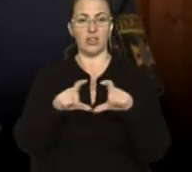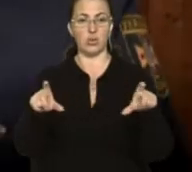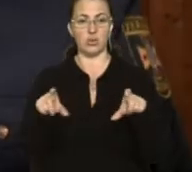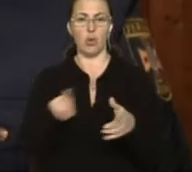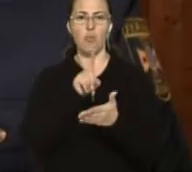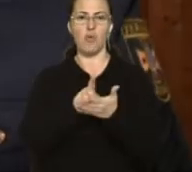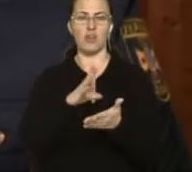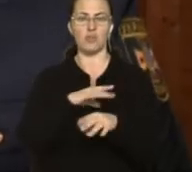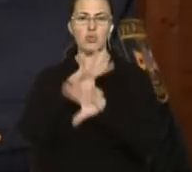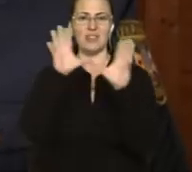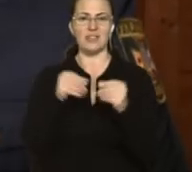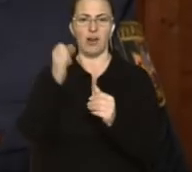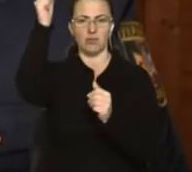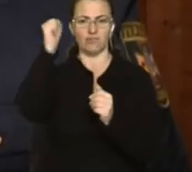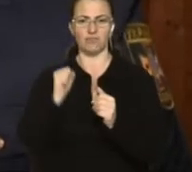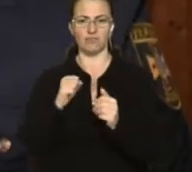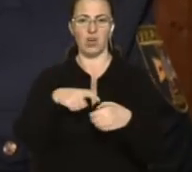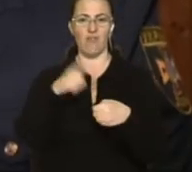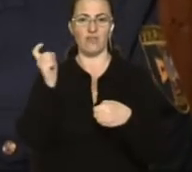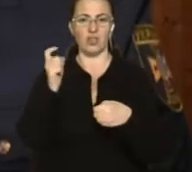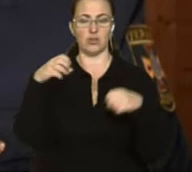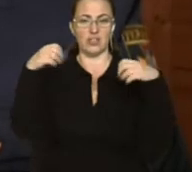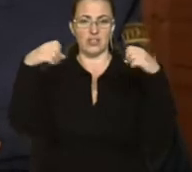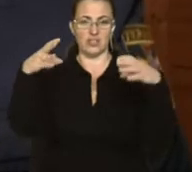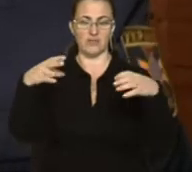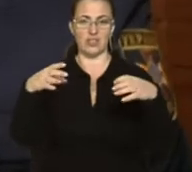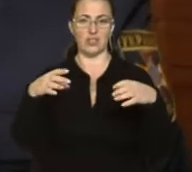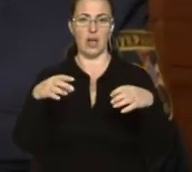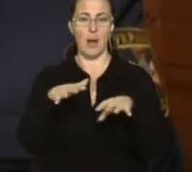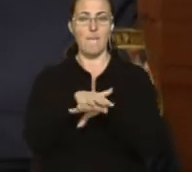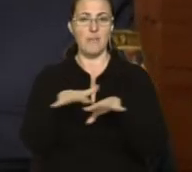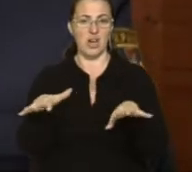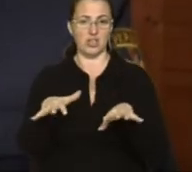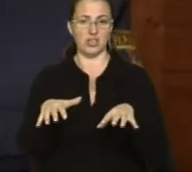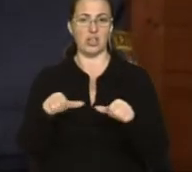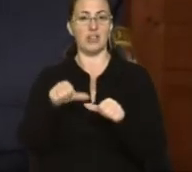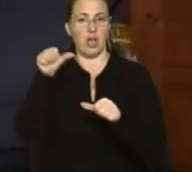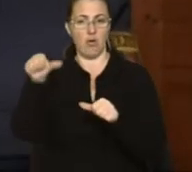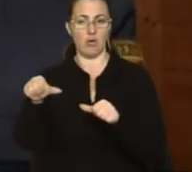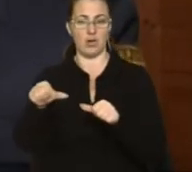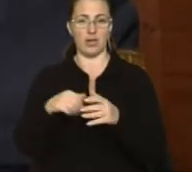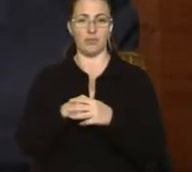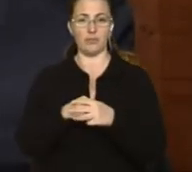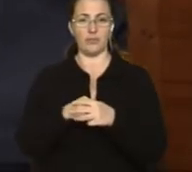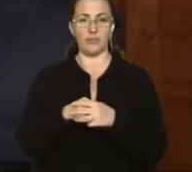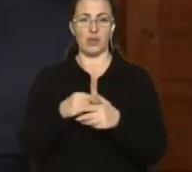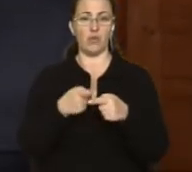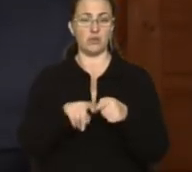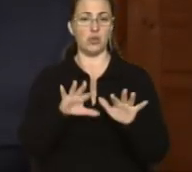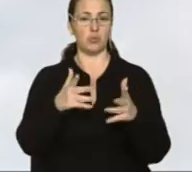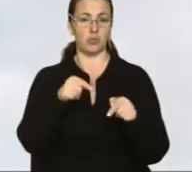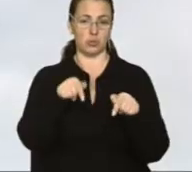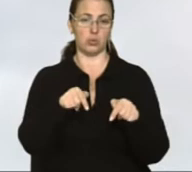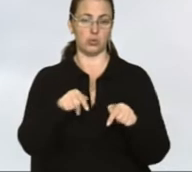рубильники відключення світла, живлення електромережі на окремо стоячих упорах. В даному випадку це тут в